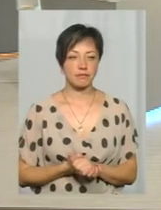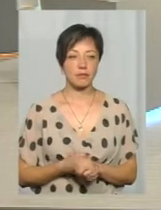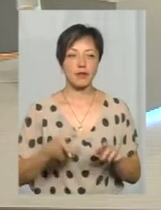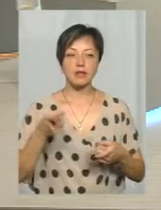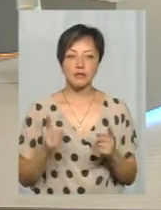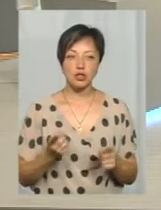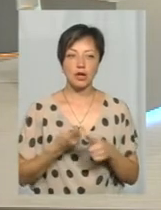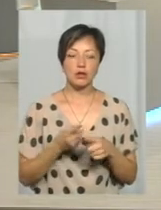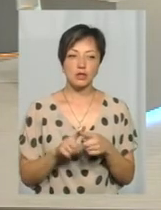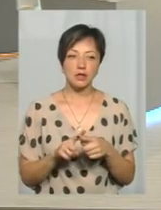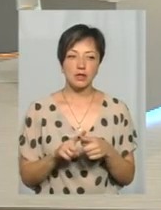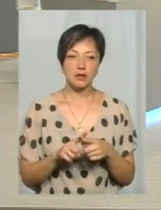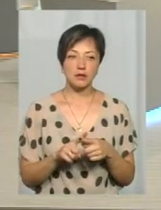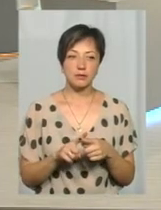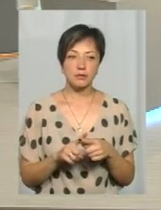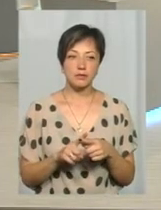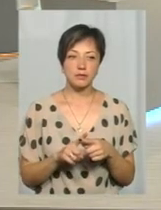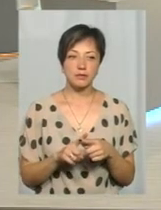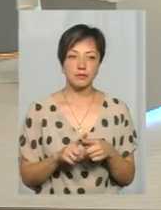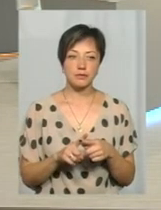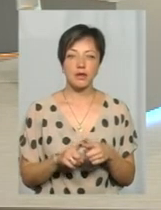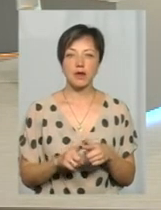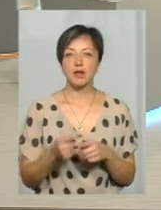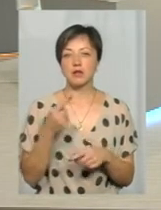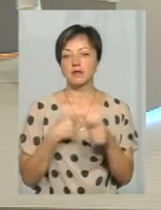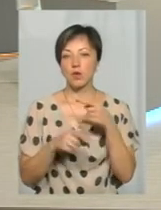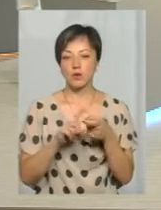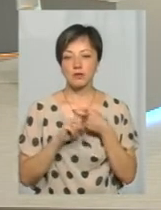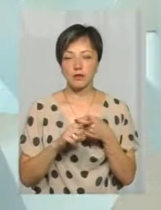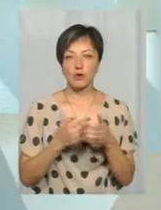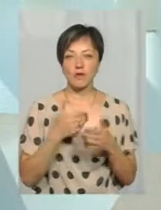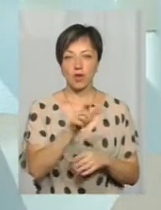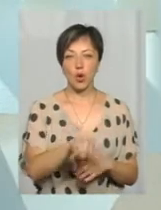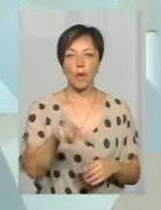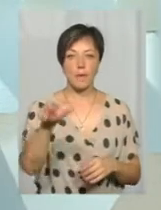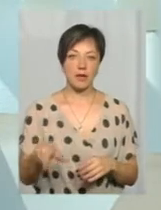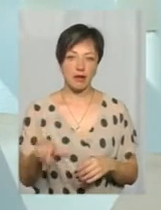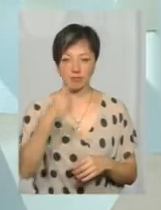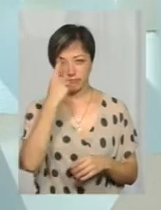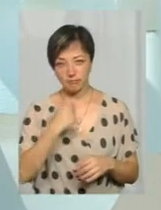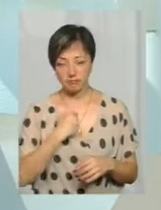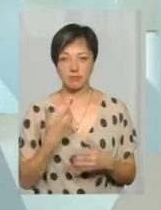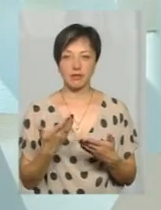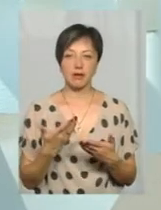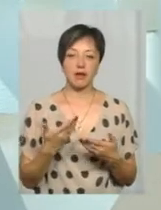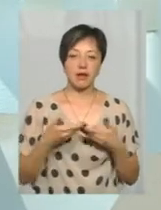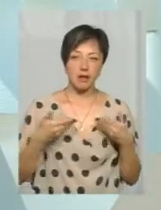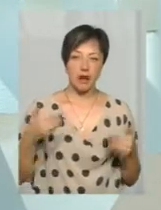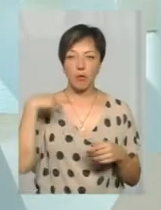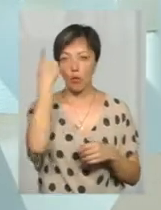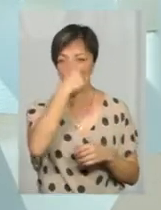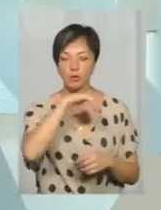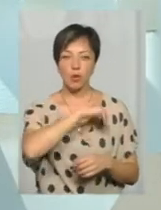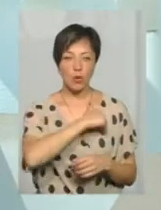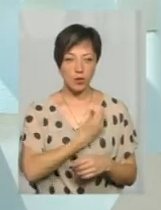Звичайно, це, знову ж таки, зворотній зв'язок від громадян. Звичайно, це нам би особисто хотілося